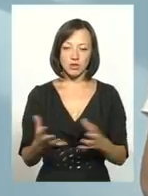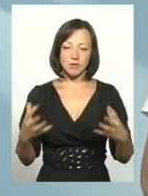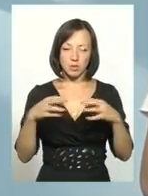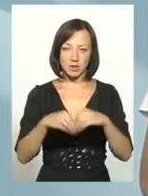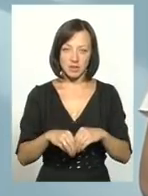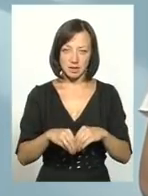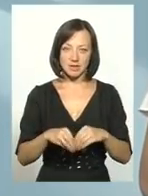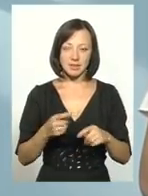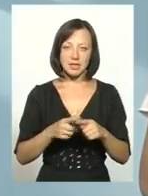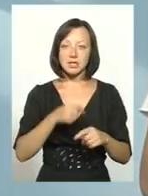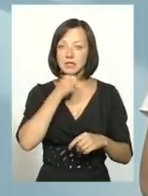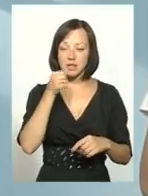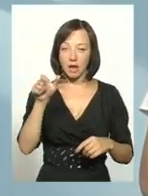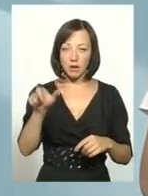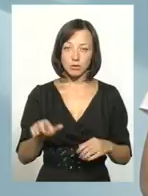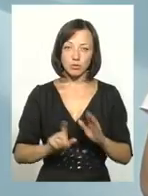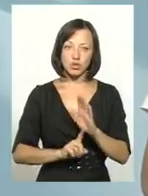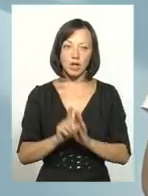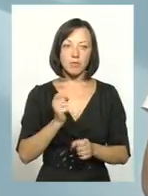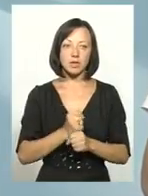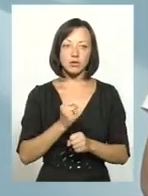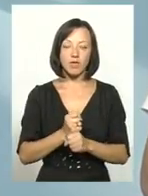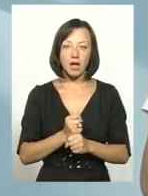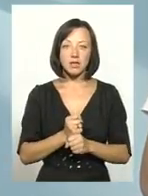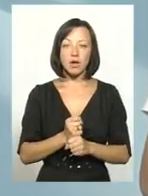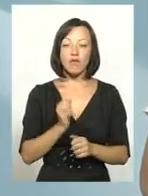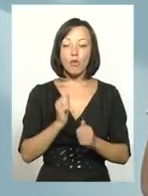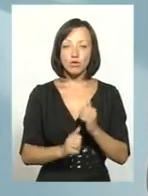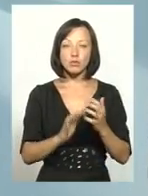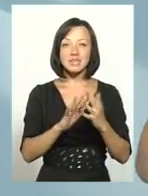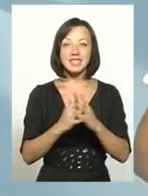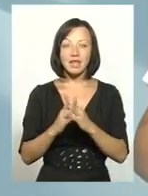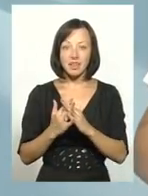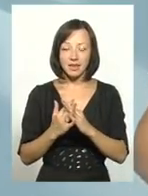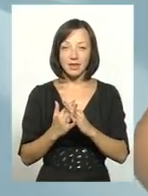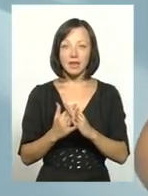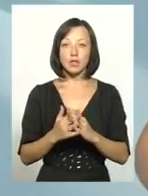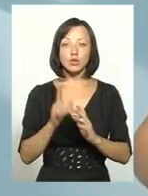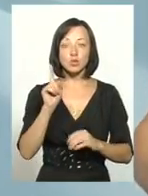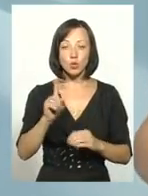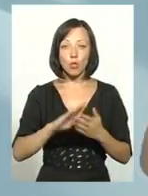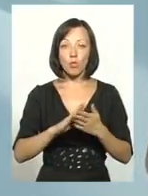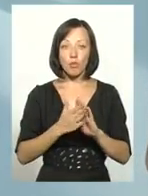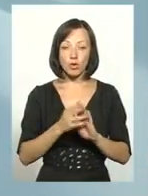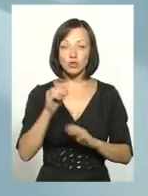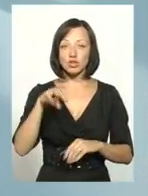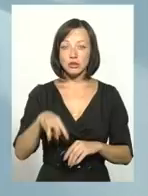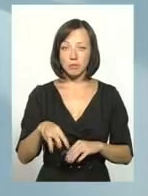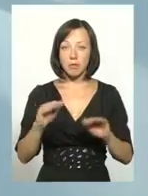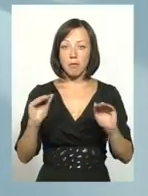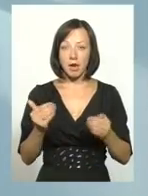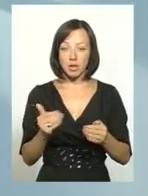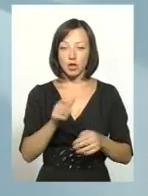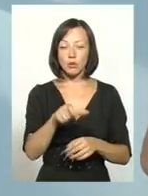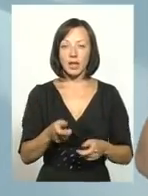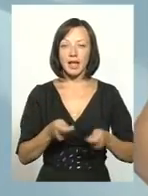децентралізації. Адже старости почали працювати безпосередньо в кожному селі з умовою, що чим менше людей їздить в